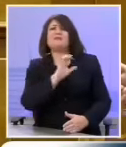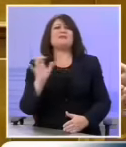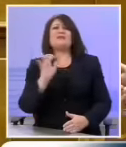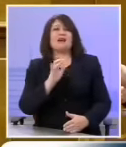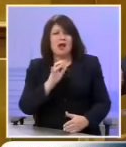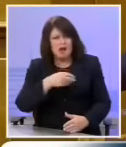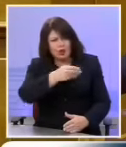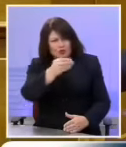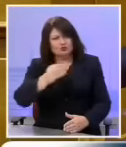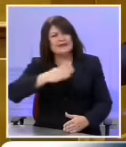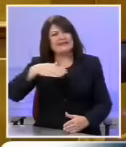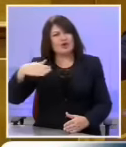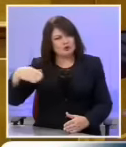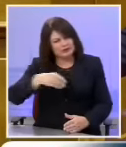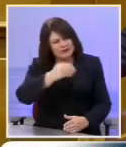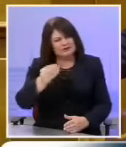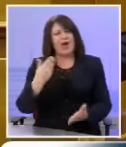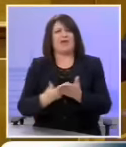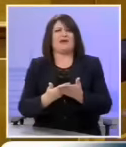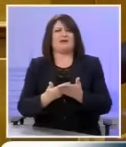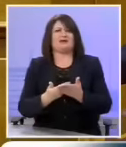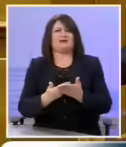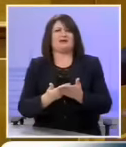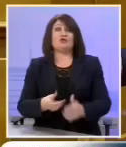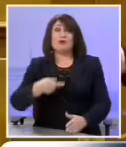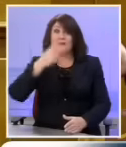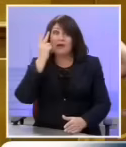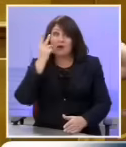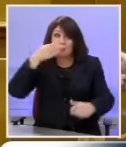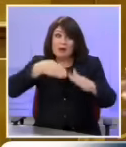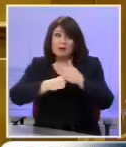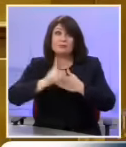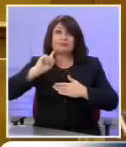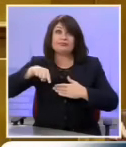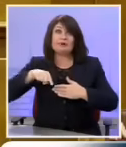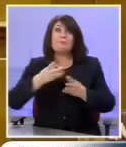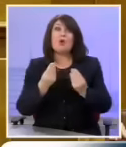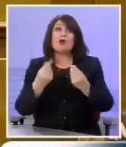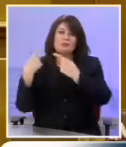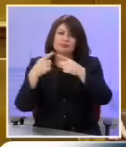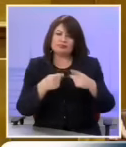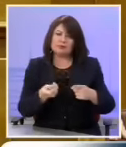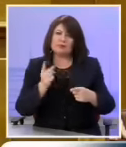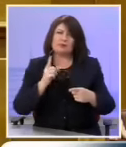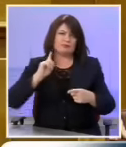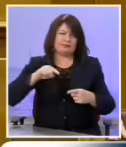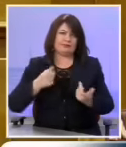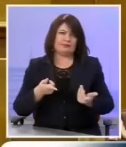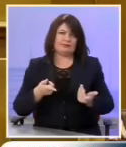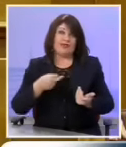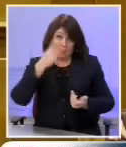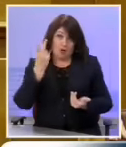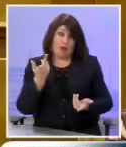δυνατότητες. Αλλιώς παραβιάζεται το δικαίωμα πρόσβασης στην ενημέρωση και η πολυφωνία. Και βεβαίως